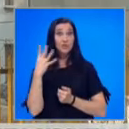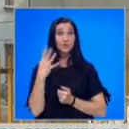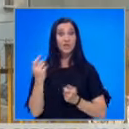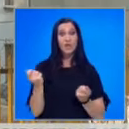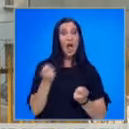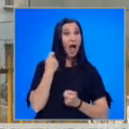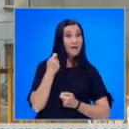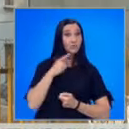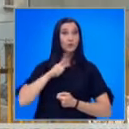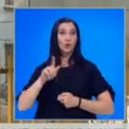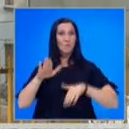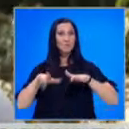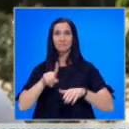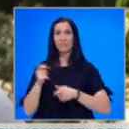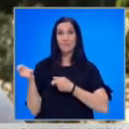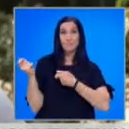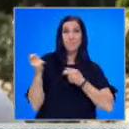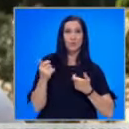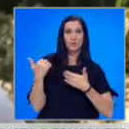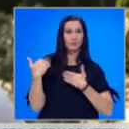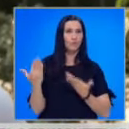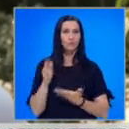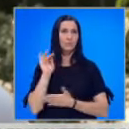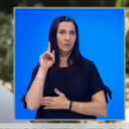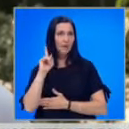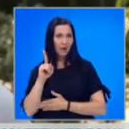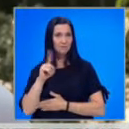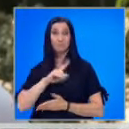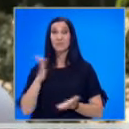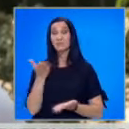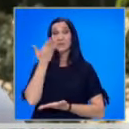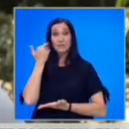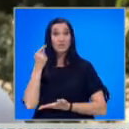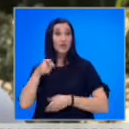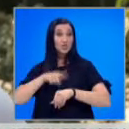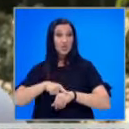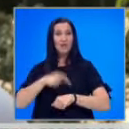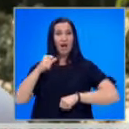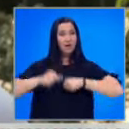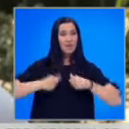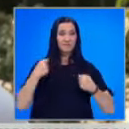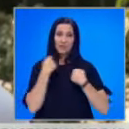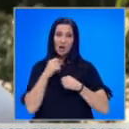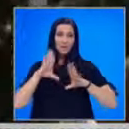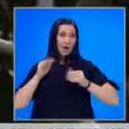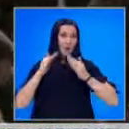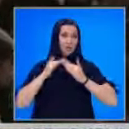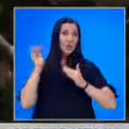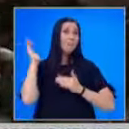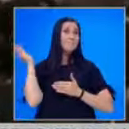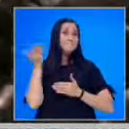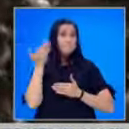престъпниците не понесат отговорност». Не сме забравили. Това е част на гняв и тъга. Цялата ми къща беше разрушена.